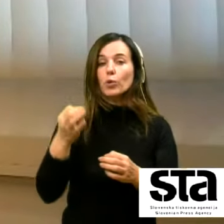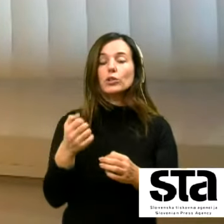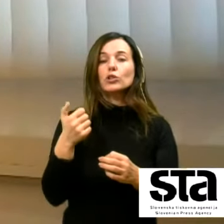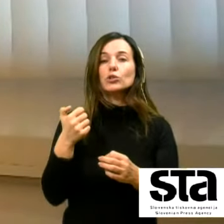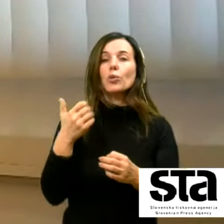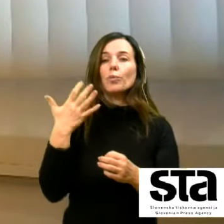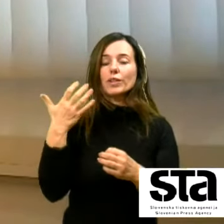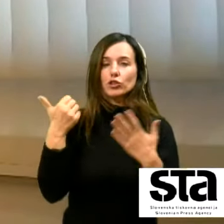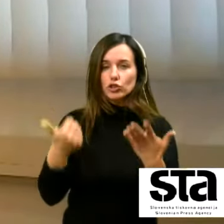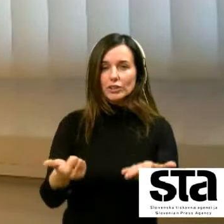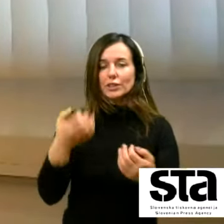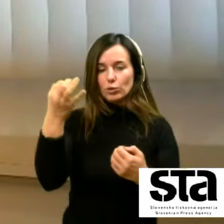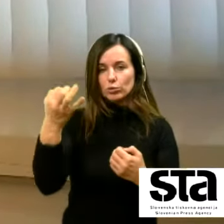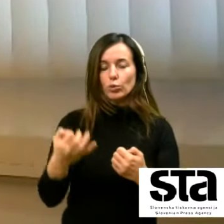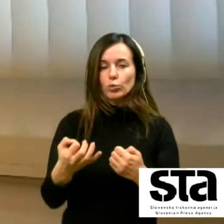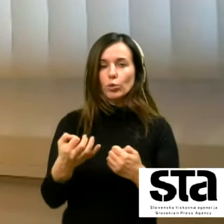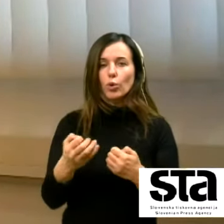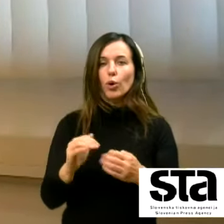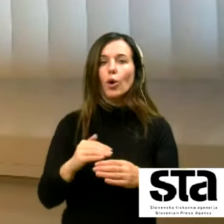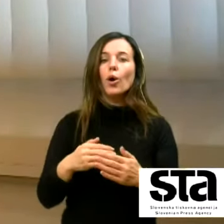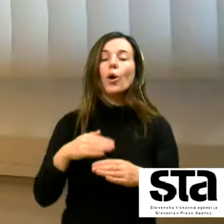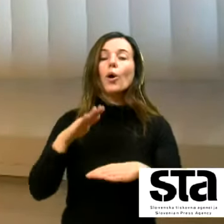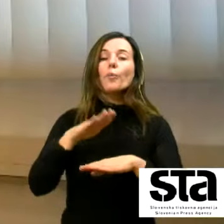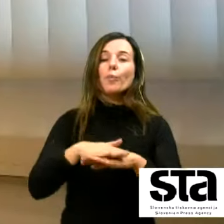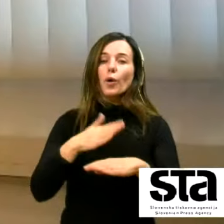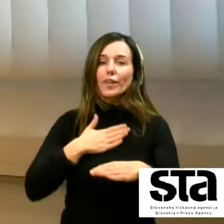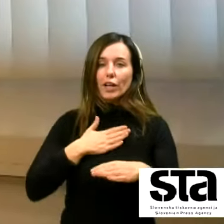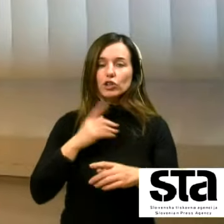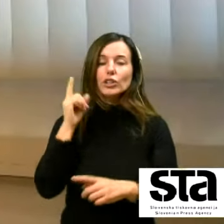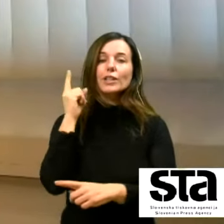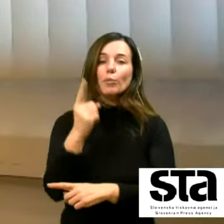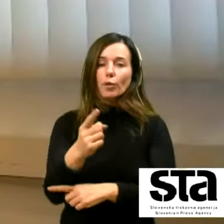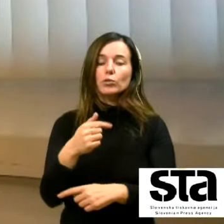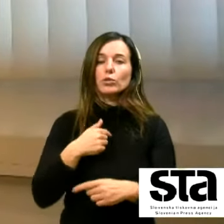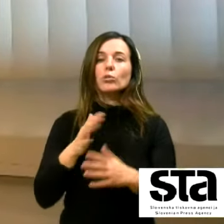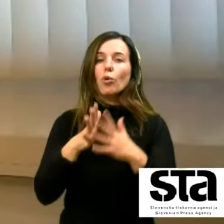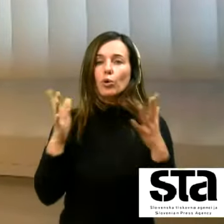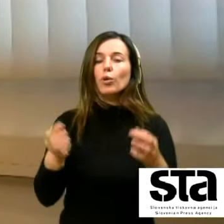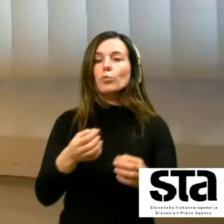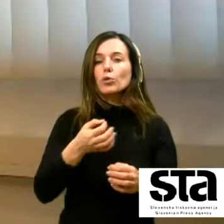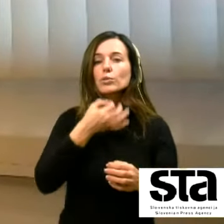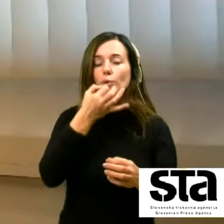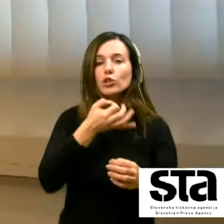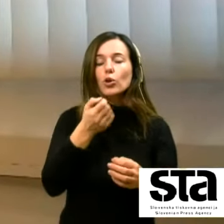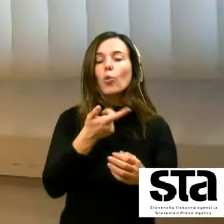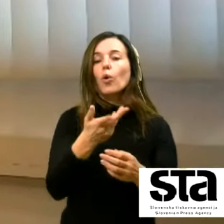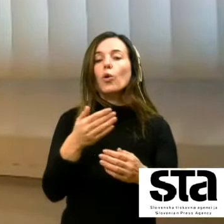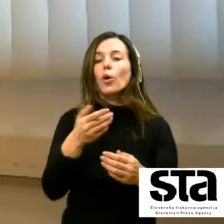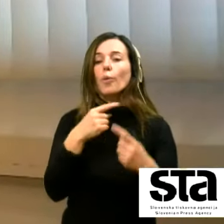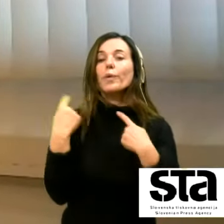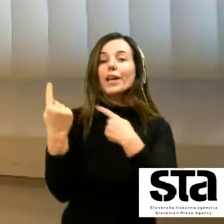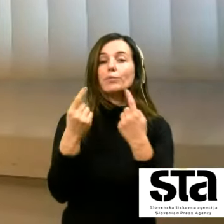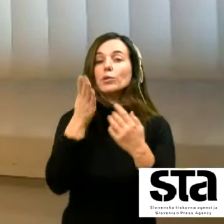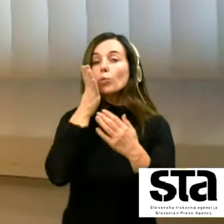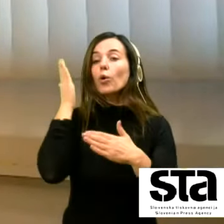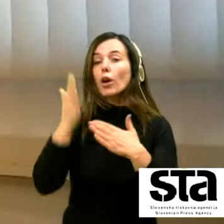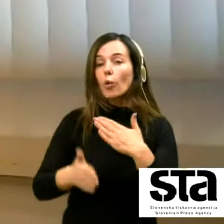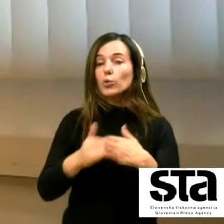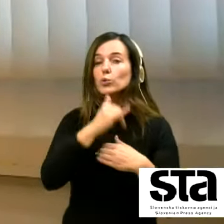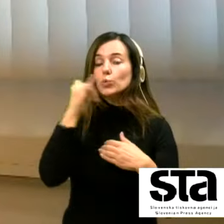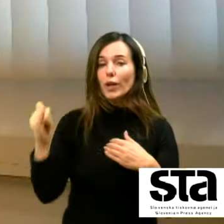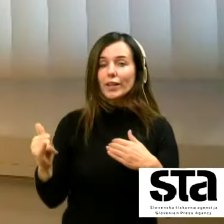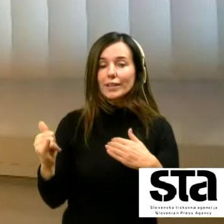odstotek po naših napovedih to nas veliko sprašujejo koliko bo razposeljih koncem leta po